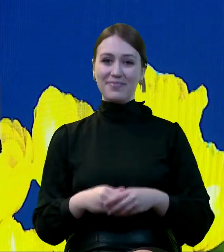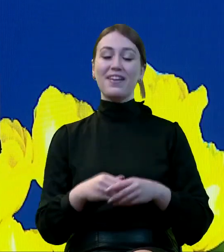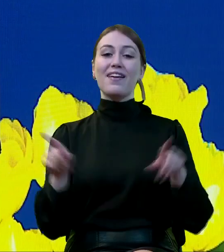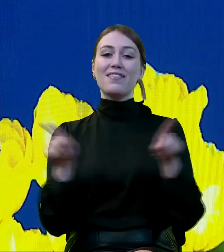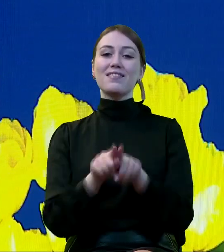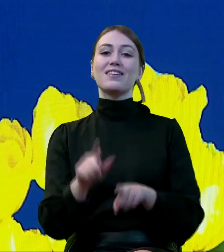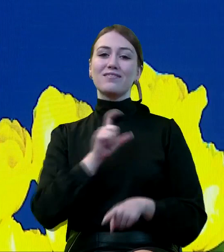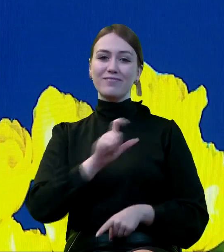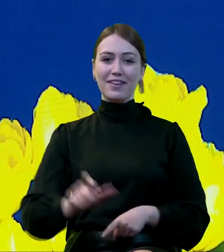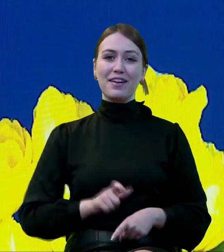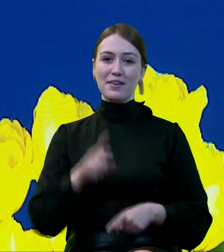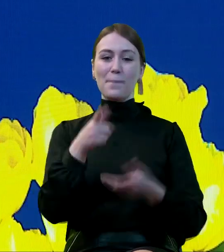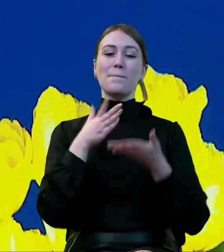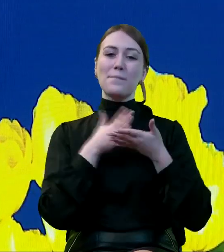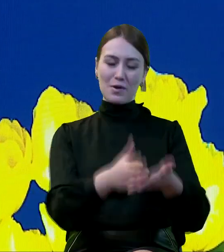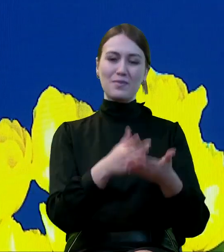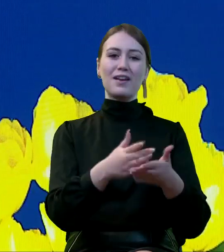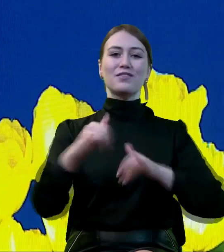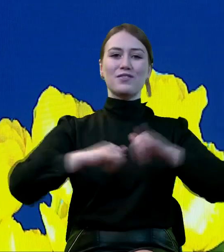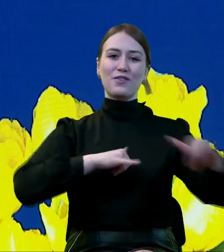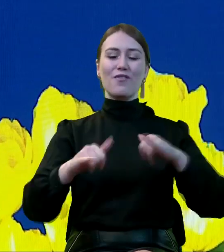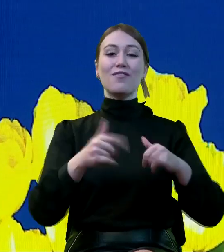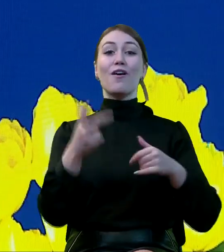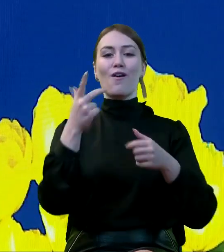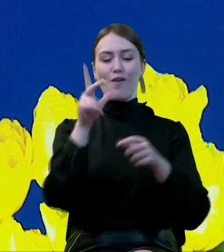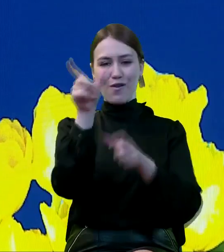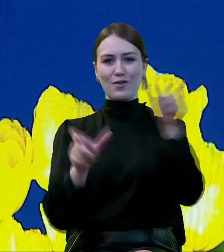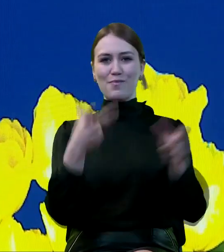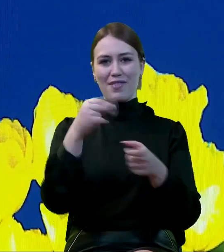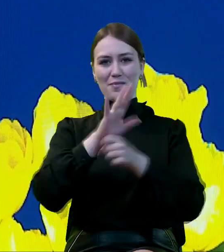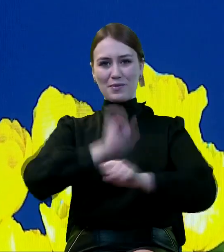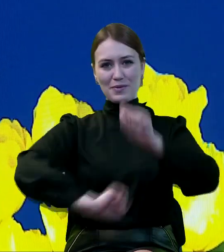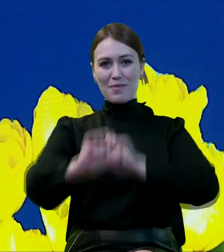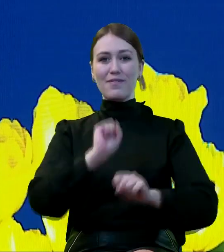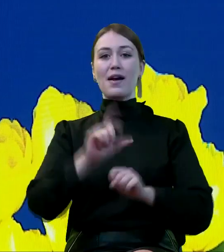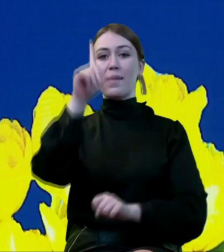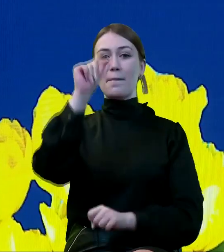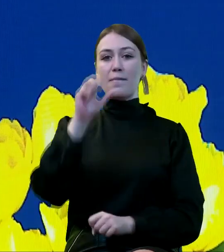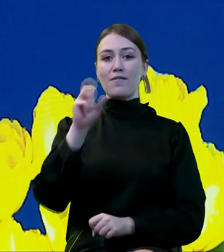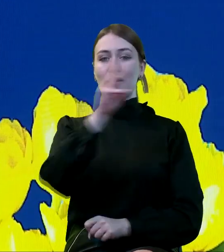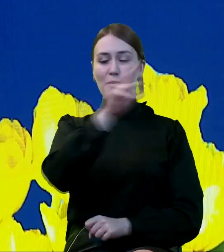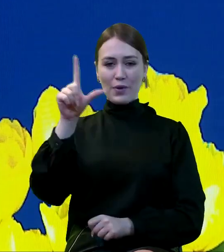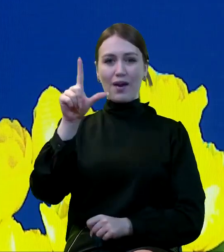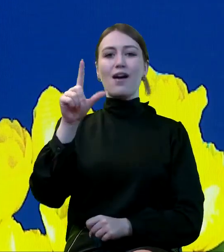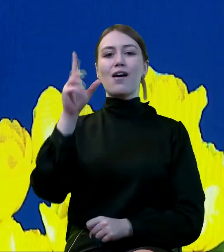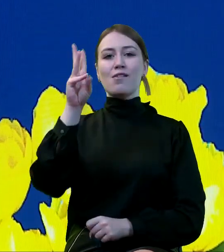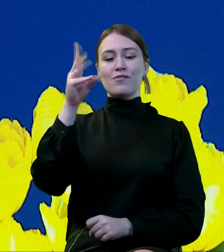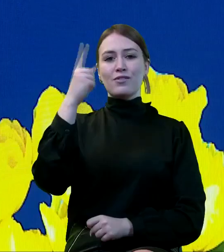Sekretarza stanu i pełnomocnika rządu ds. niepełnosprawnych, pana Pawła Bdowika.